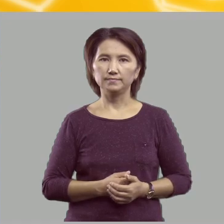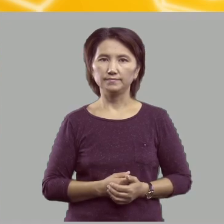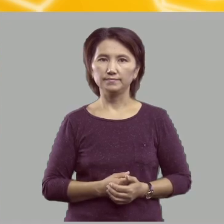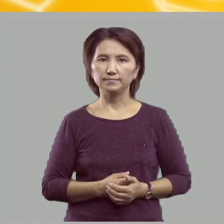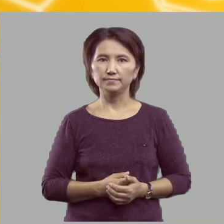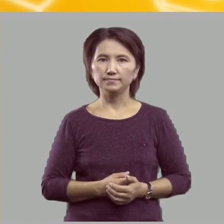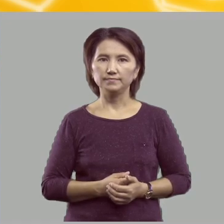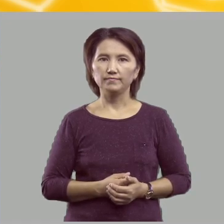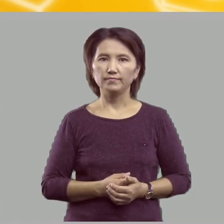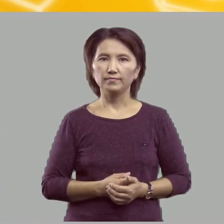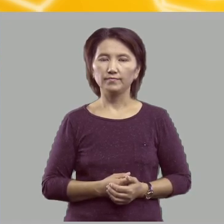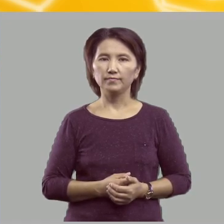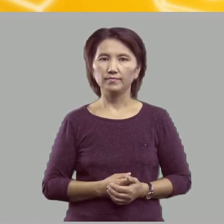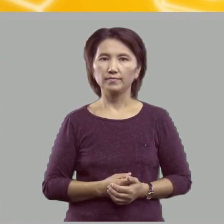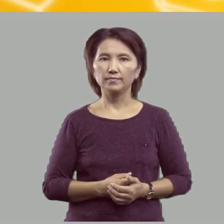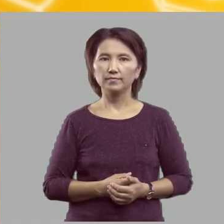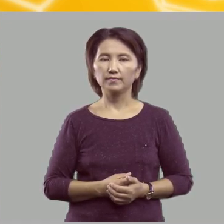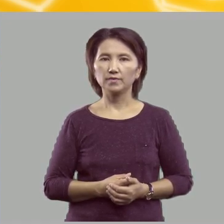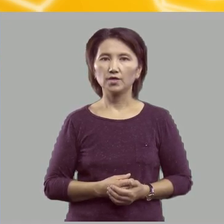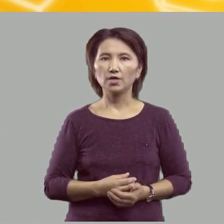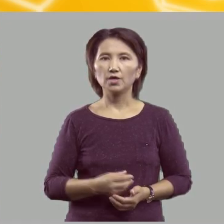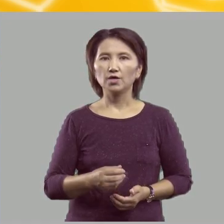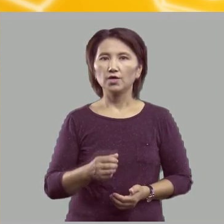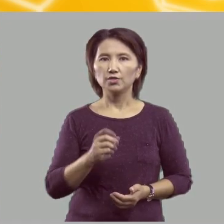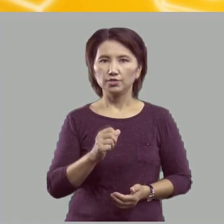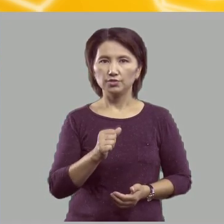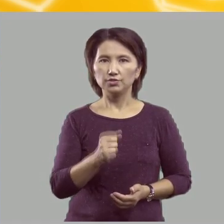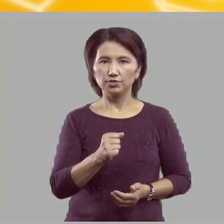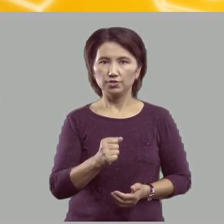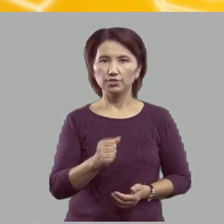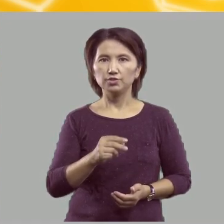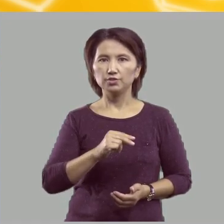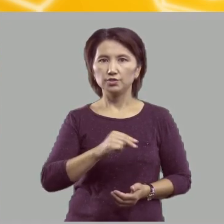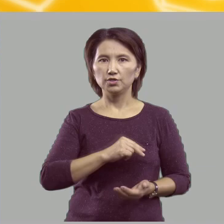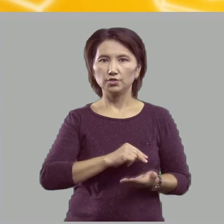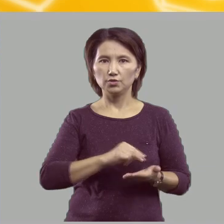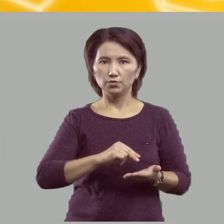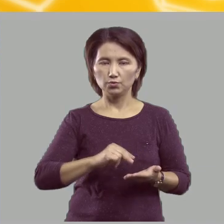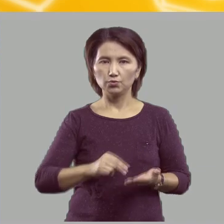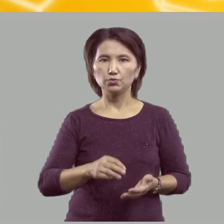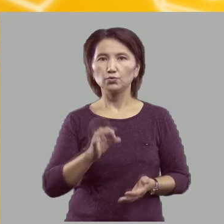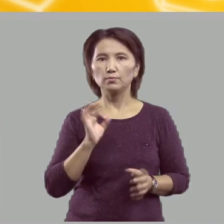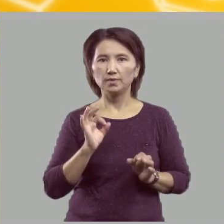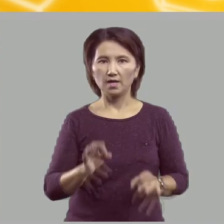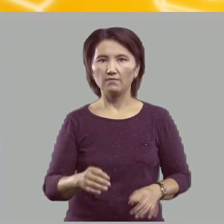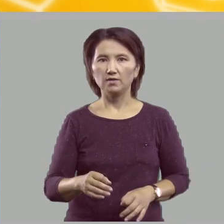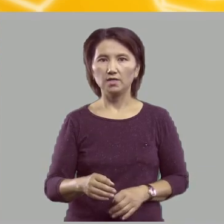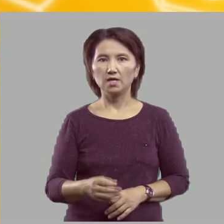Держите ручку правильно, тремя пальчиками.